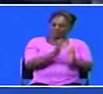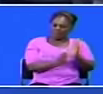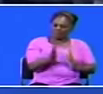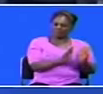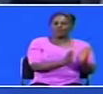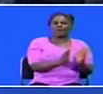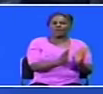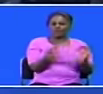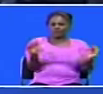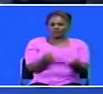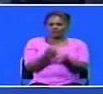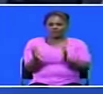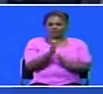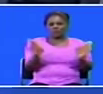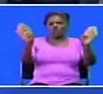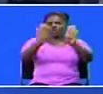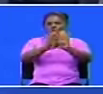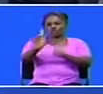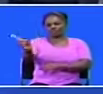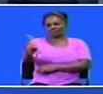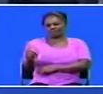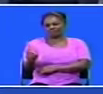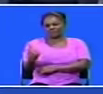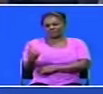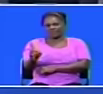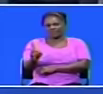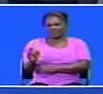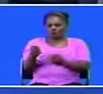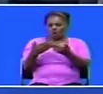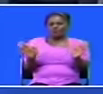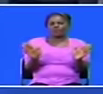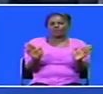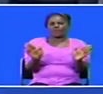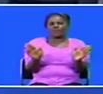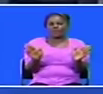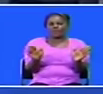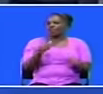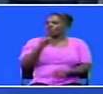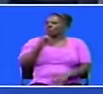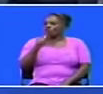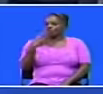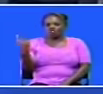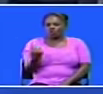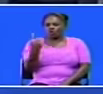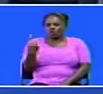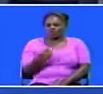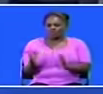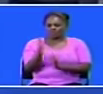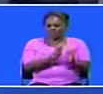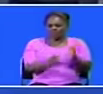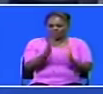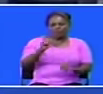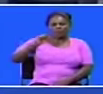Na uwezi kuinda kwa kufunga mlangu. Tuntawinda kwa kufungua mlangu. And this is not just about organizing